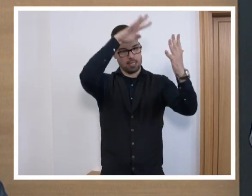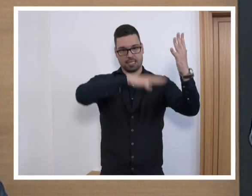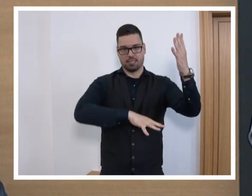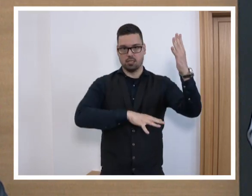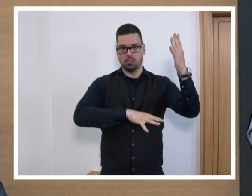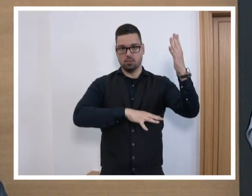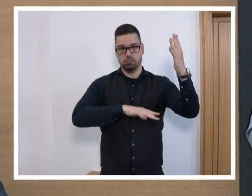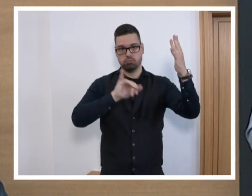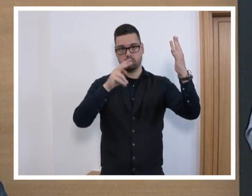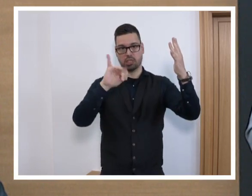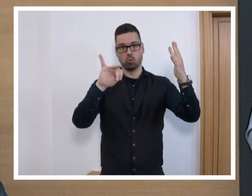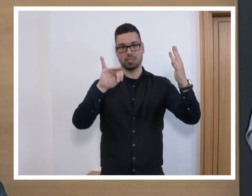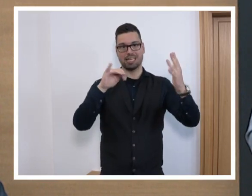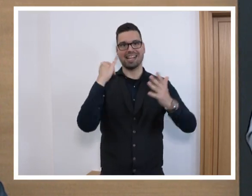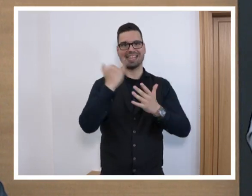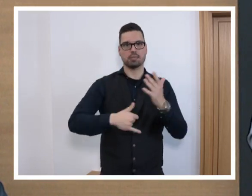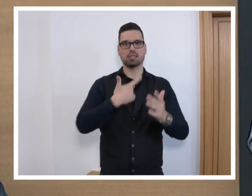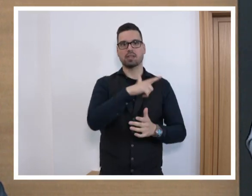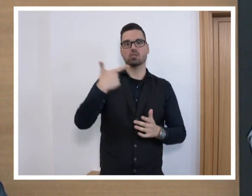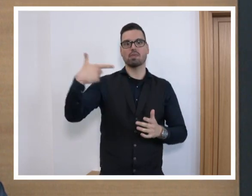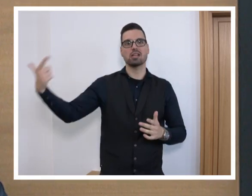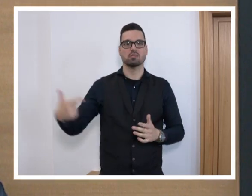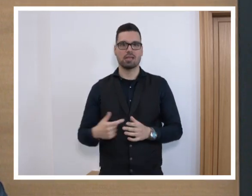letztmalig im Juni letzten Jahres aktualisiert wurde.